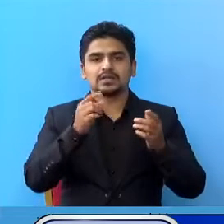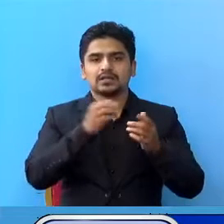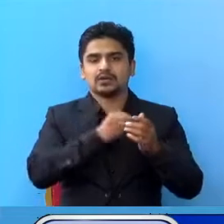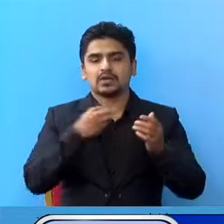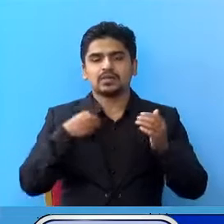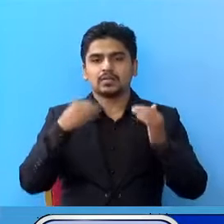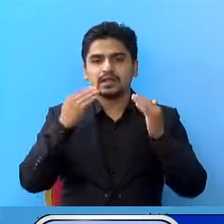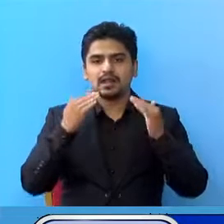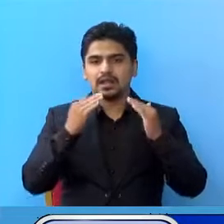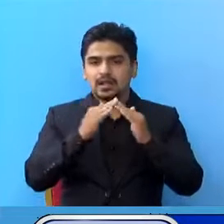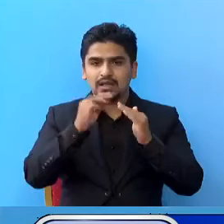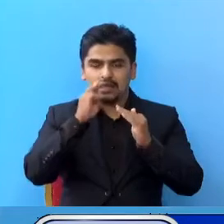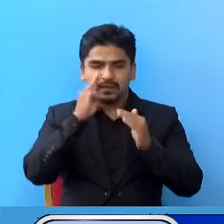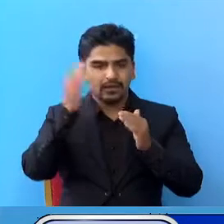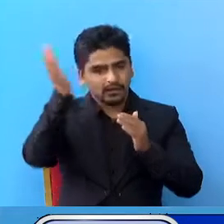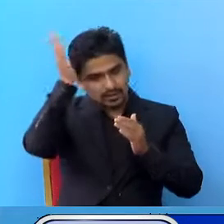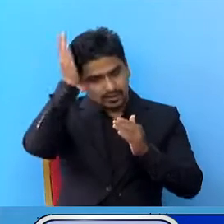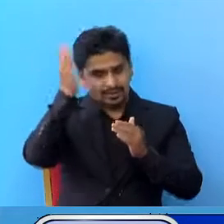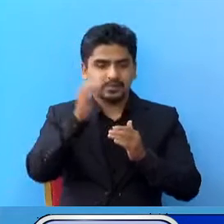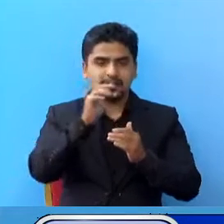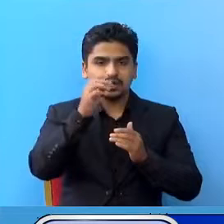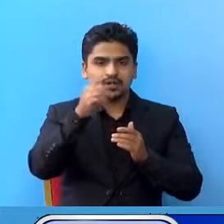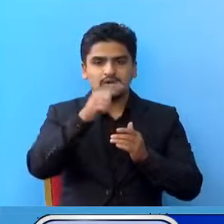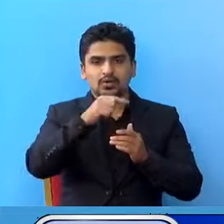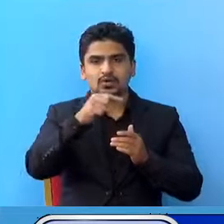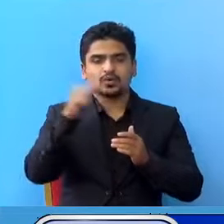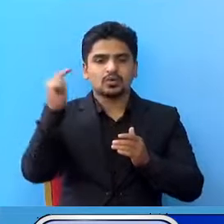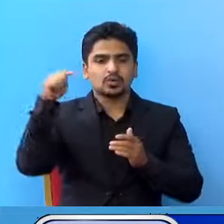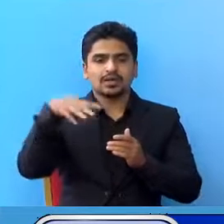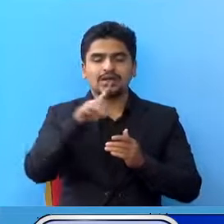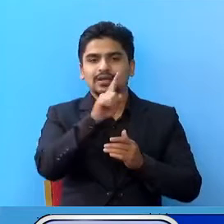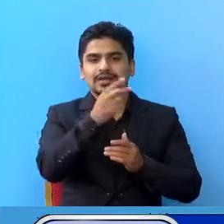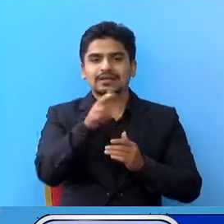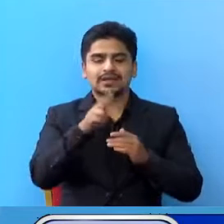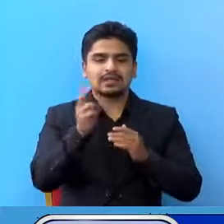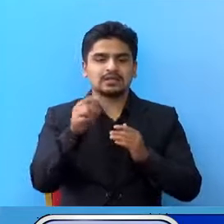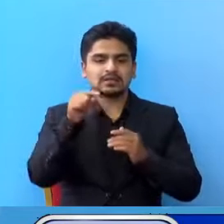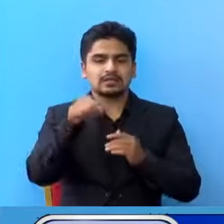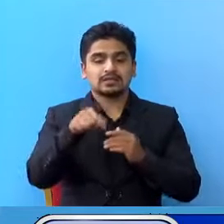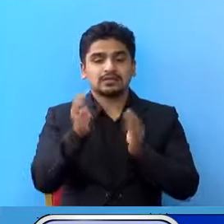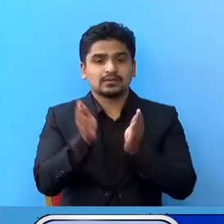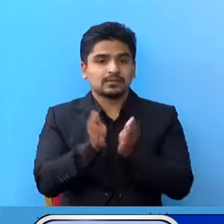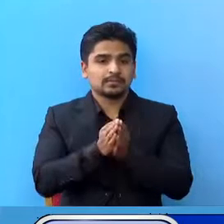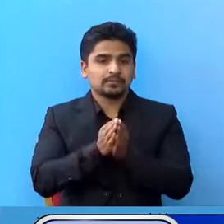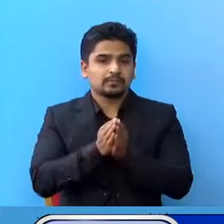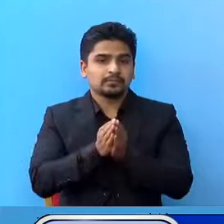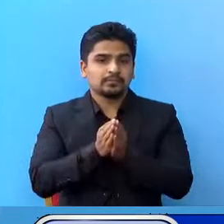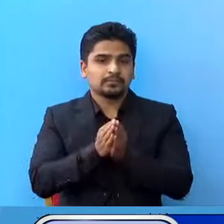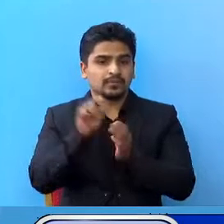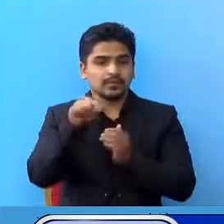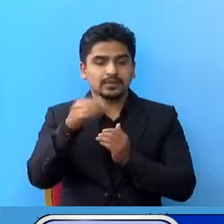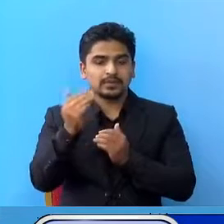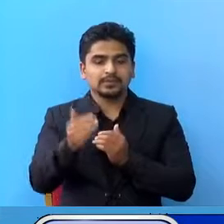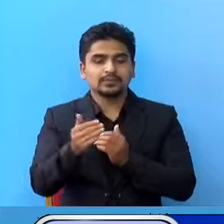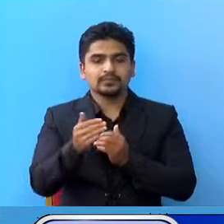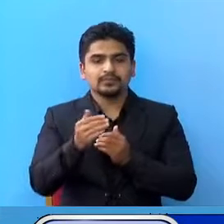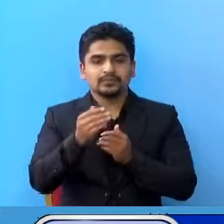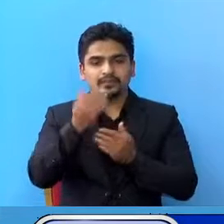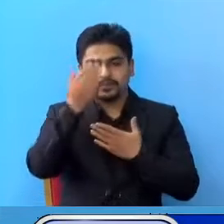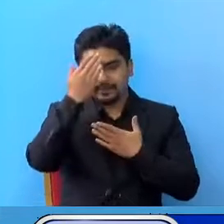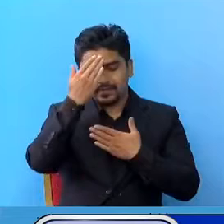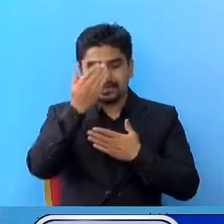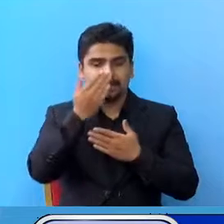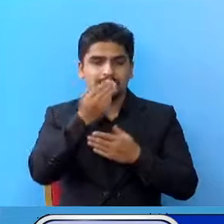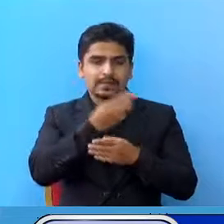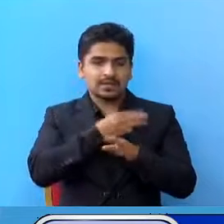प्रयोक्षाला धनग MORulty मार। यही तिन हरतासे सख्रिय